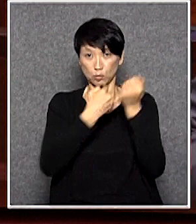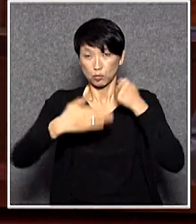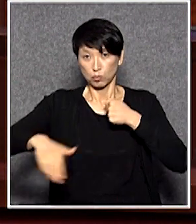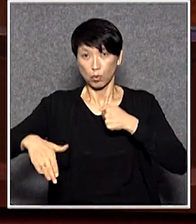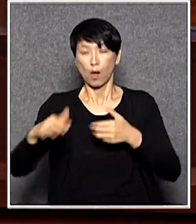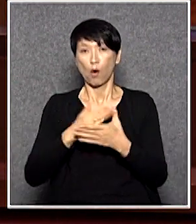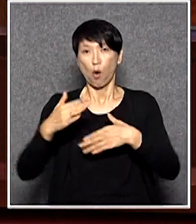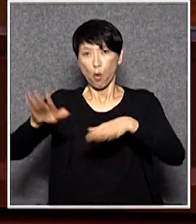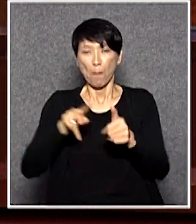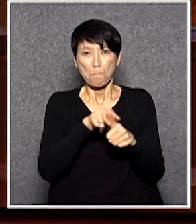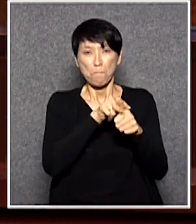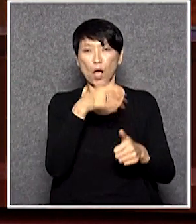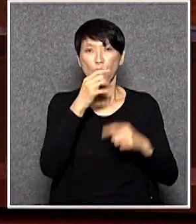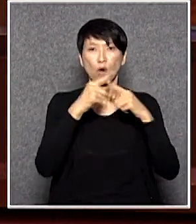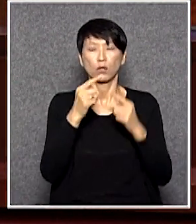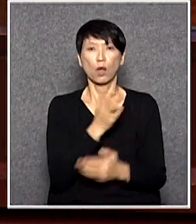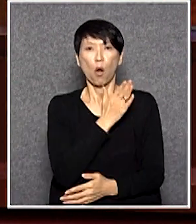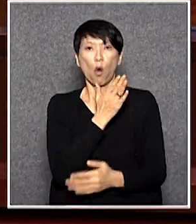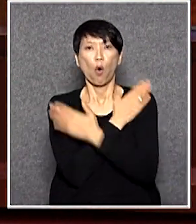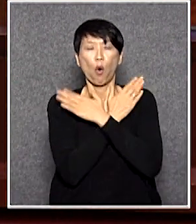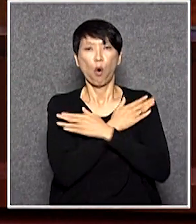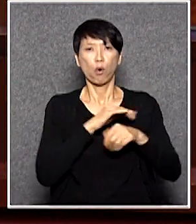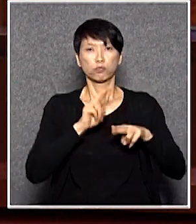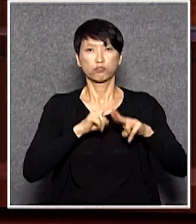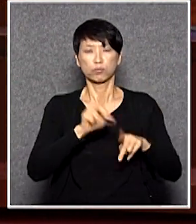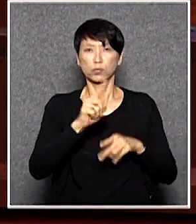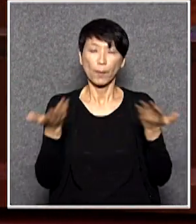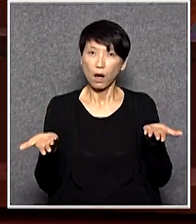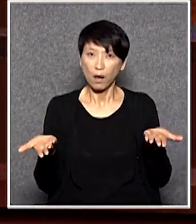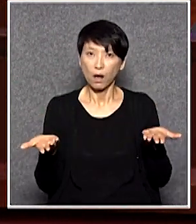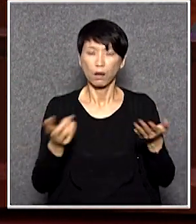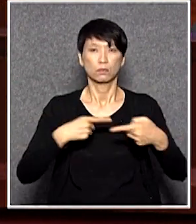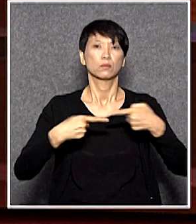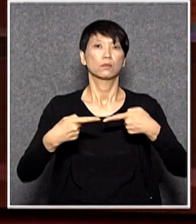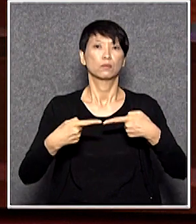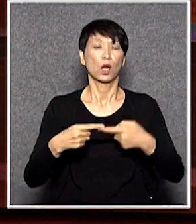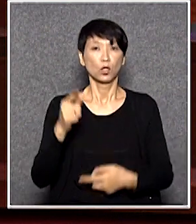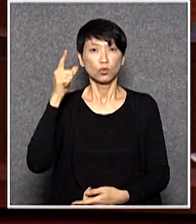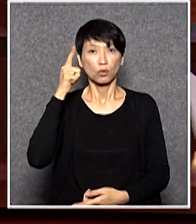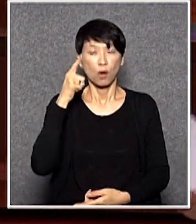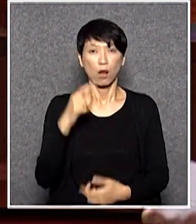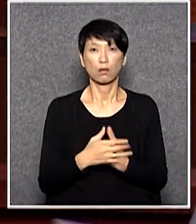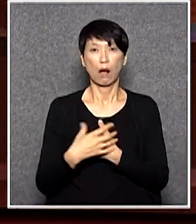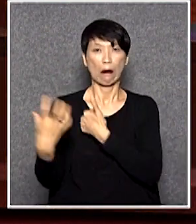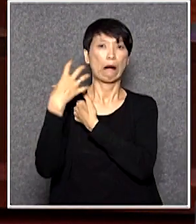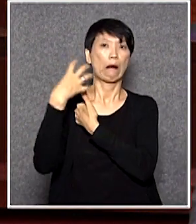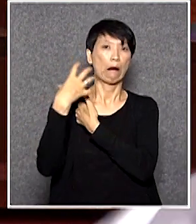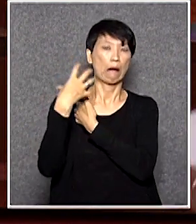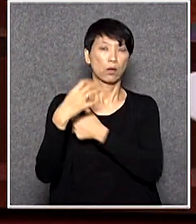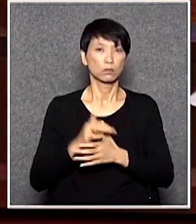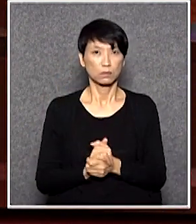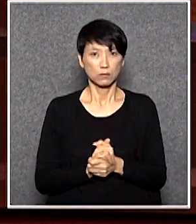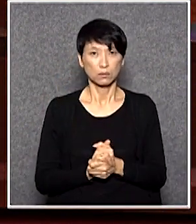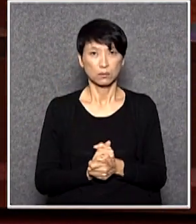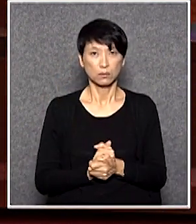香港人愛國怎麼說得通呢所以李維琼在教訓我我就